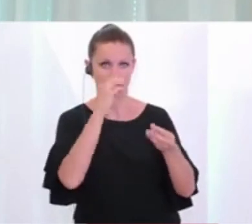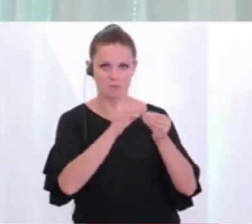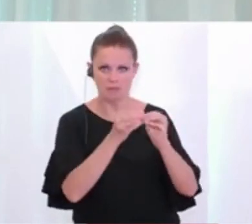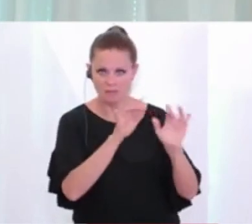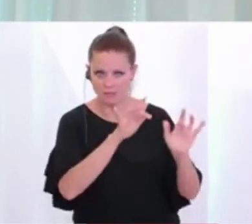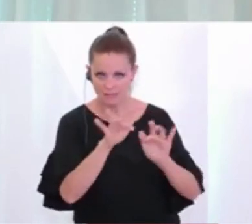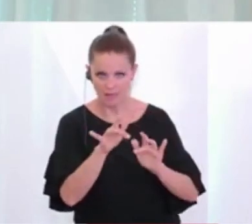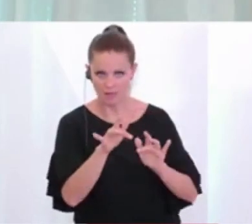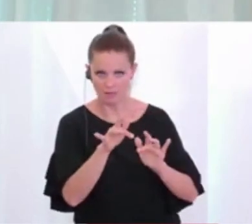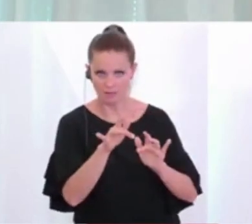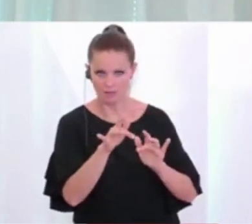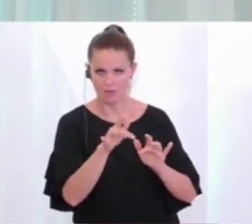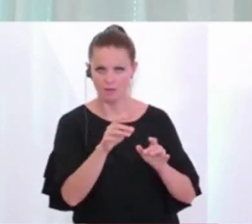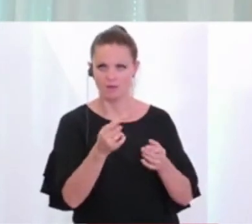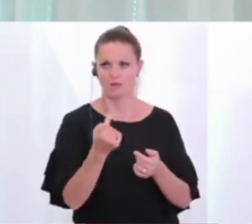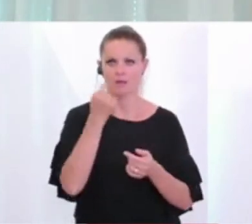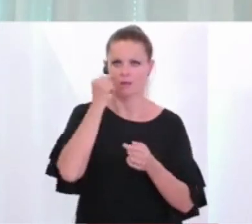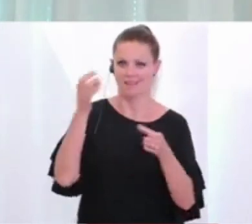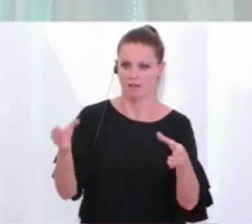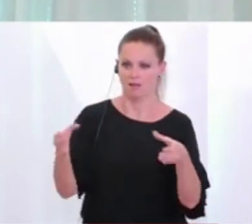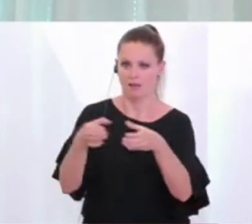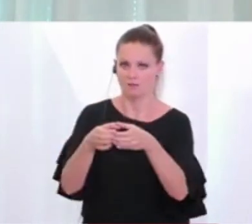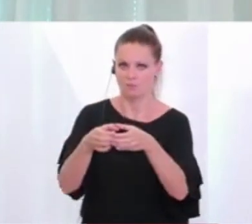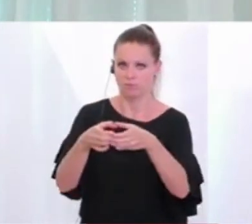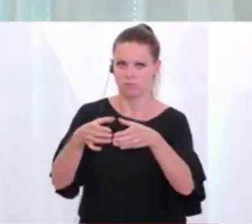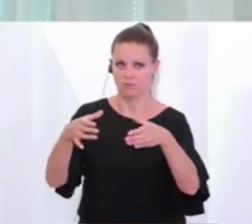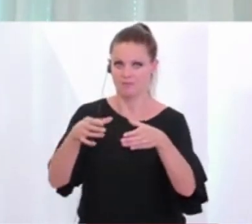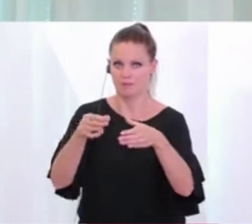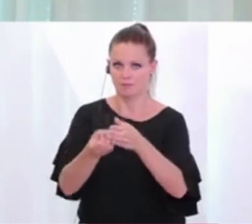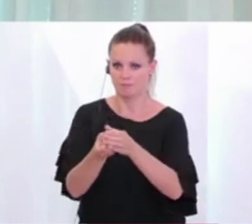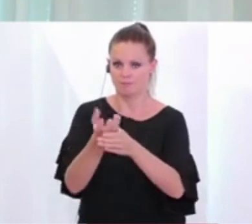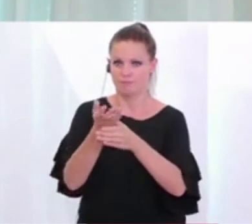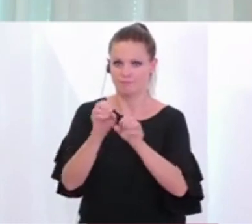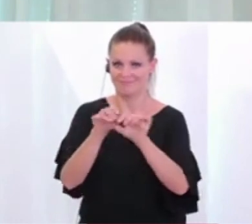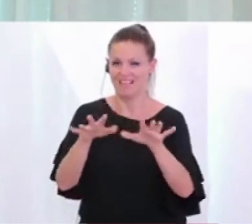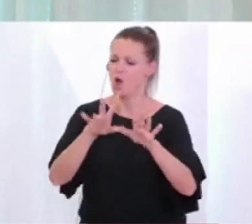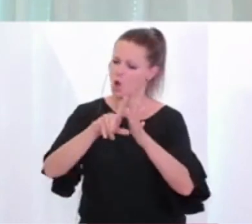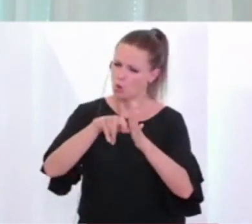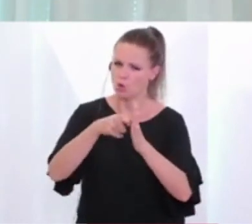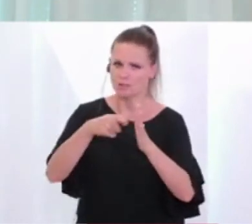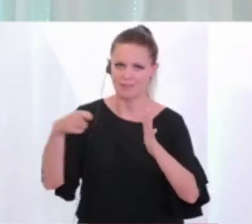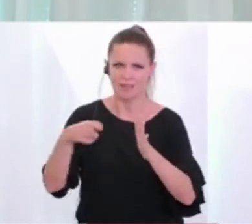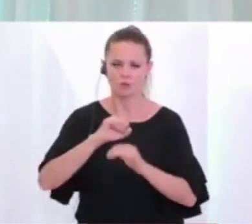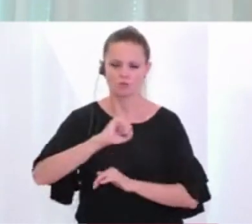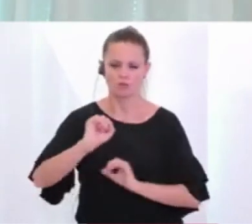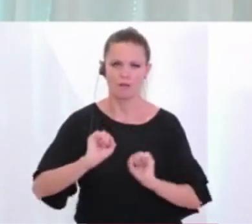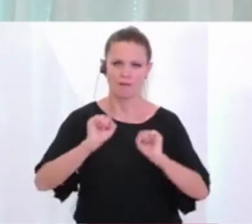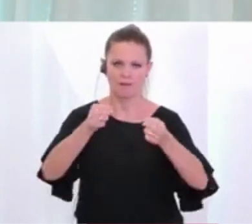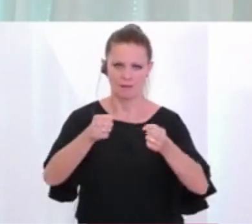Problembereichen kommt und zu sichtbaren Clusterbildungen kommt, wenn wir dann sehr konsequent und sehr schnell reagieren.